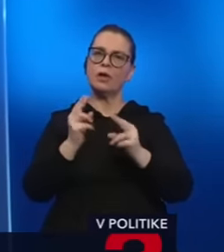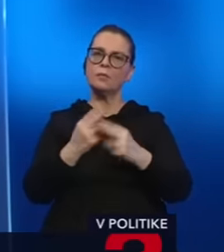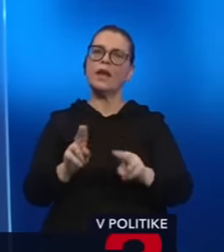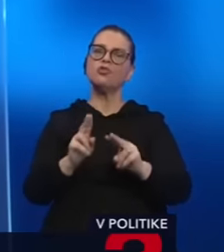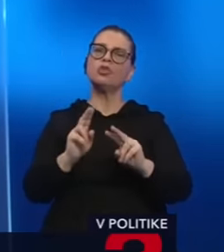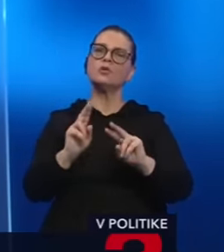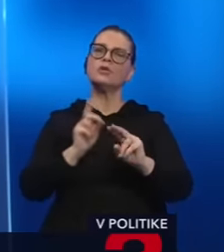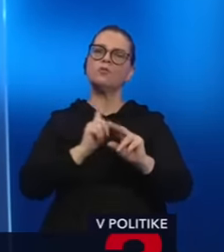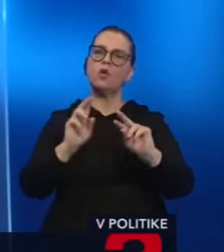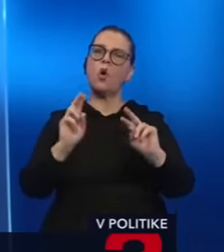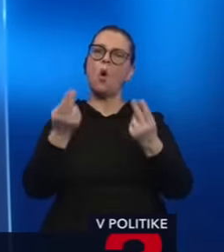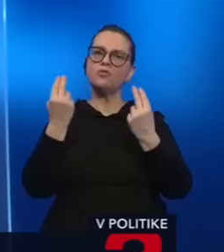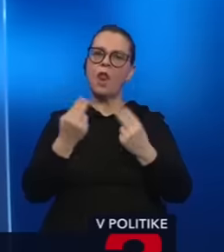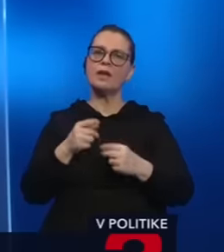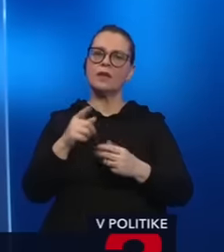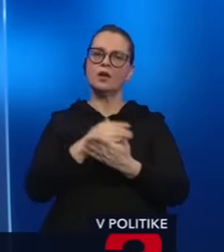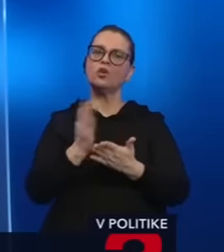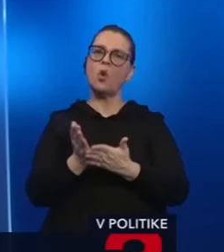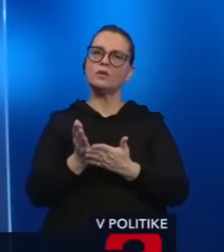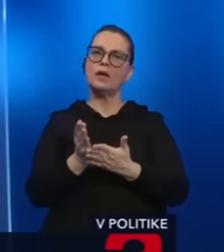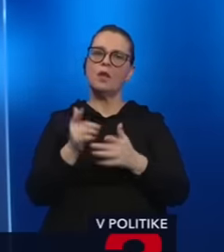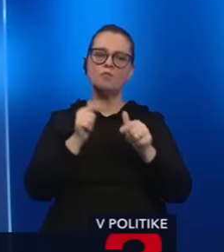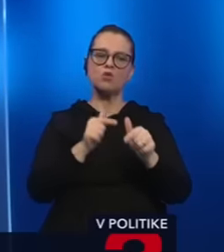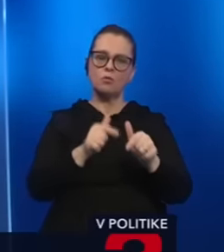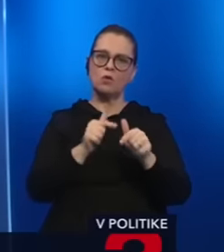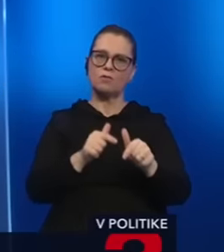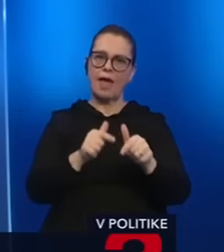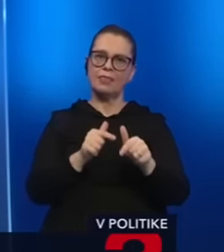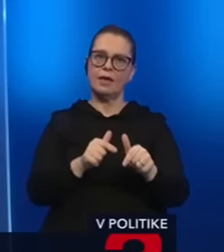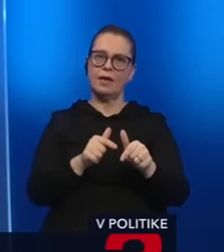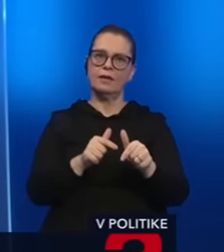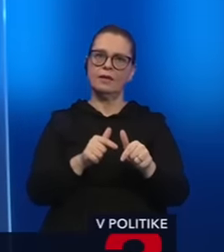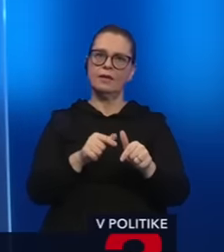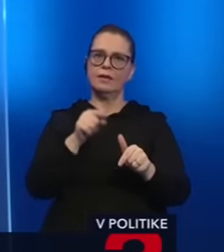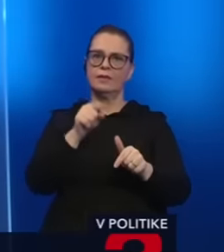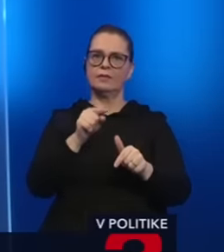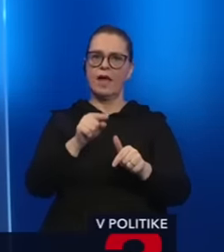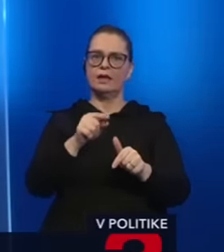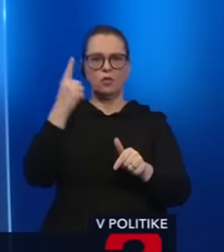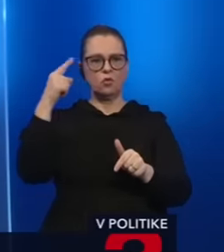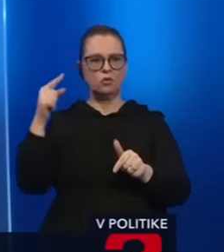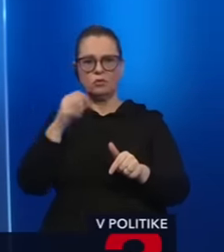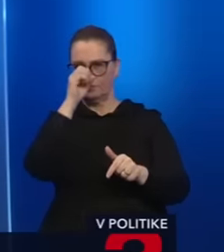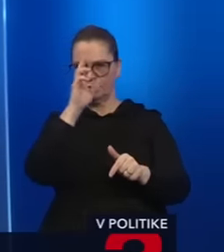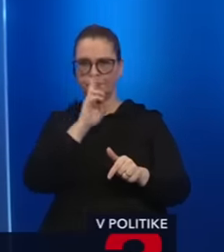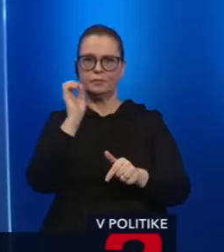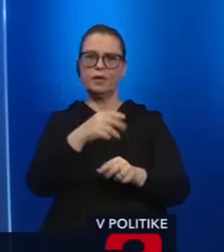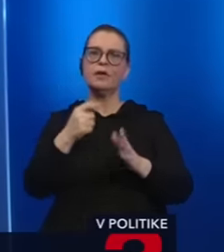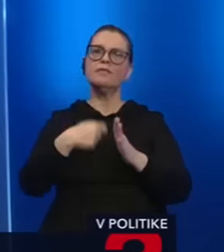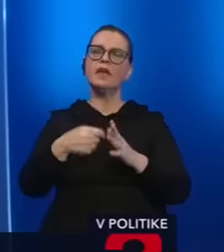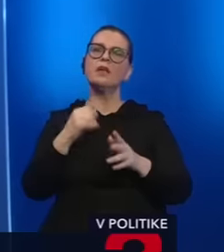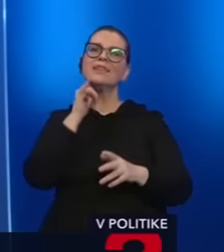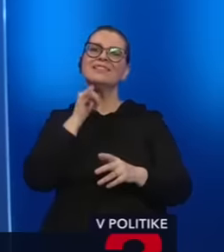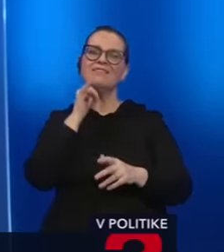spropagovanie toho, aký je rozdiel medzi podporovaním takých brakov kultúrnych, ako je film Svinia zo štátnych